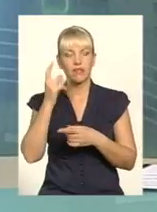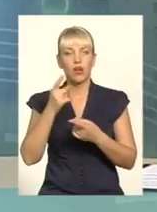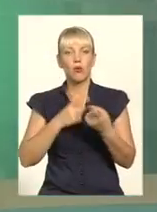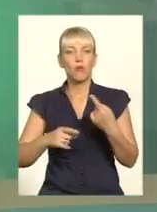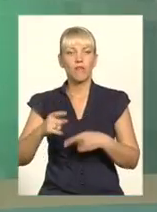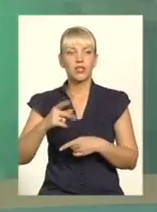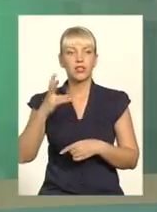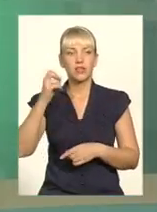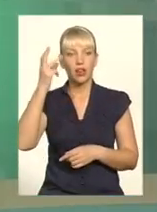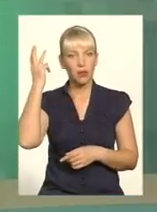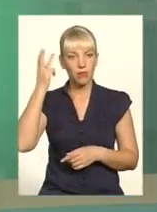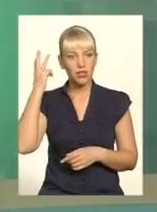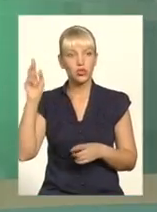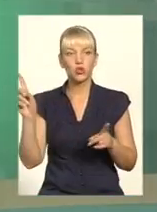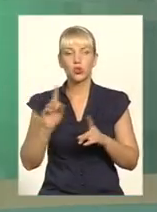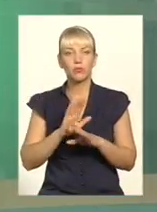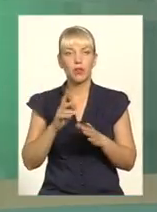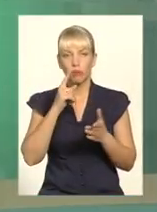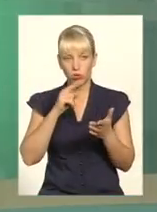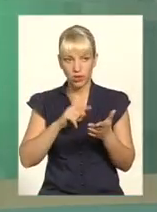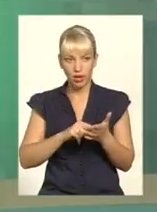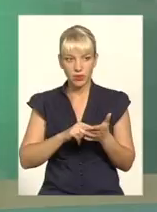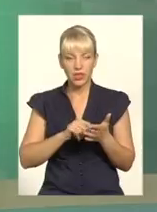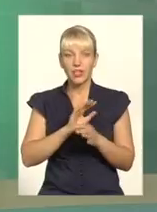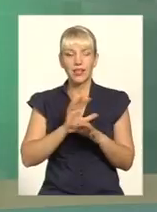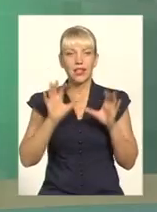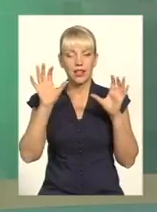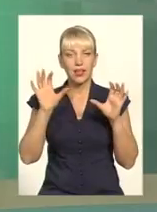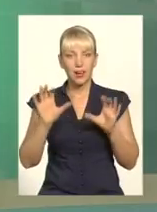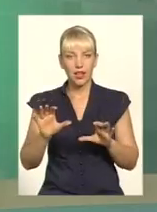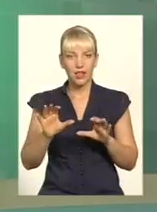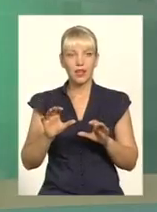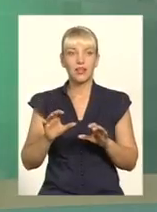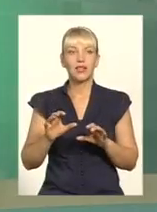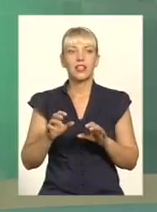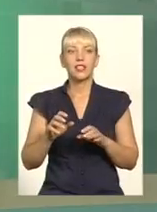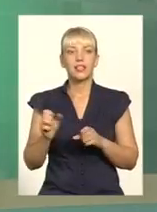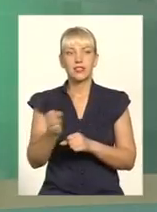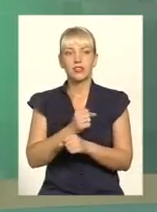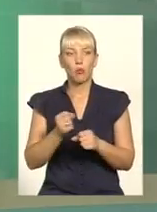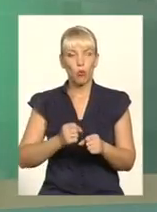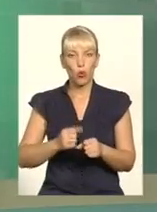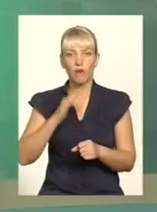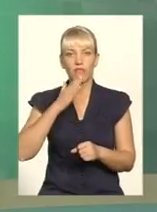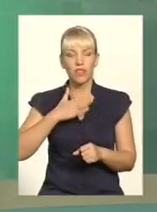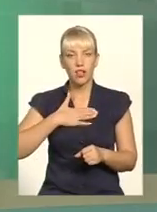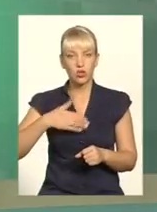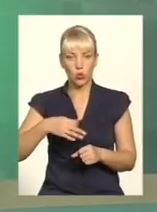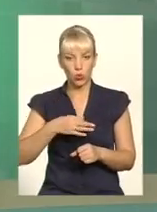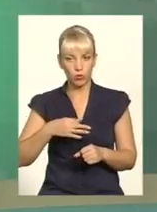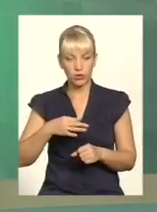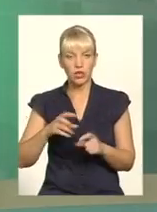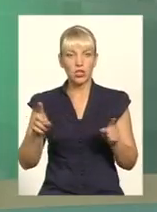не потрапила нелегально, незаконну зброя в нашу області, аби